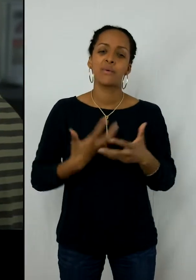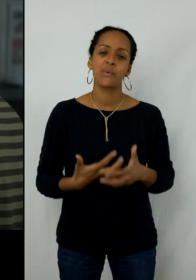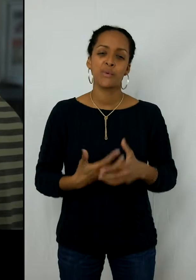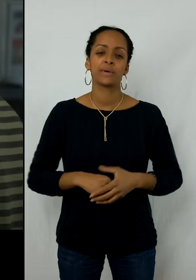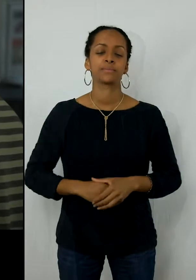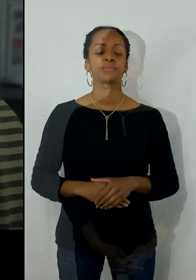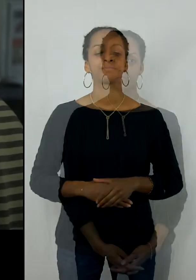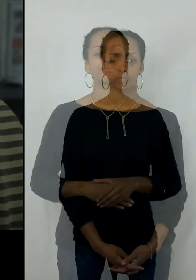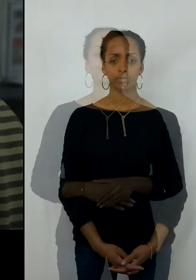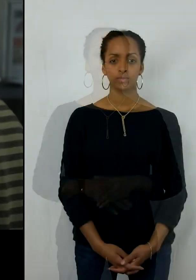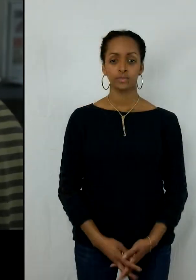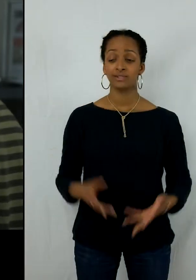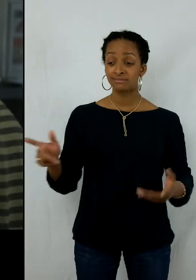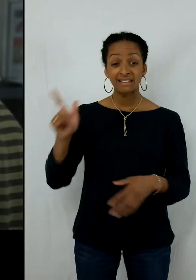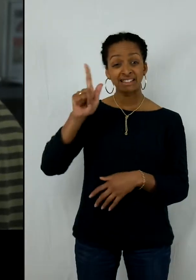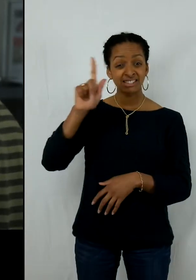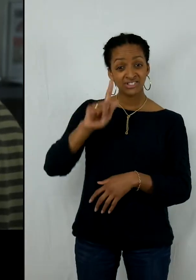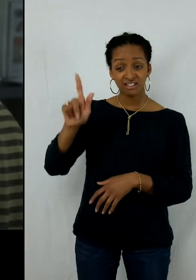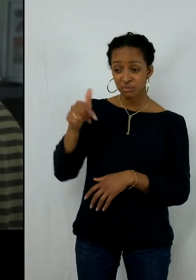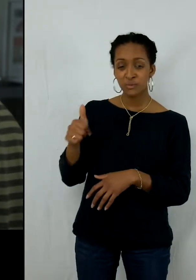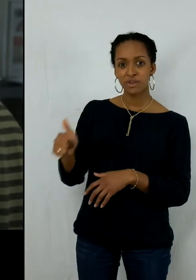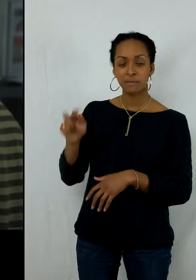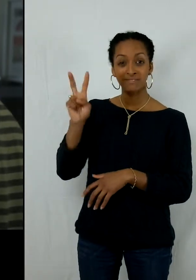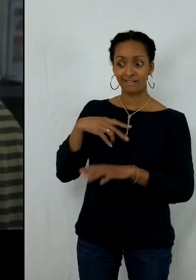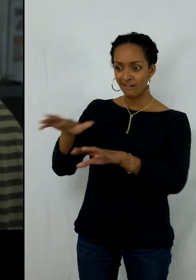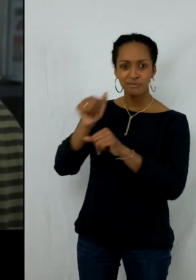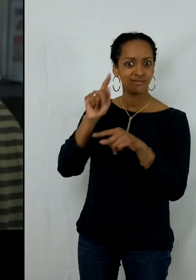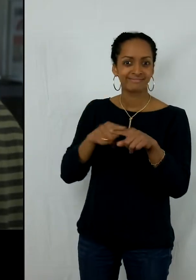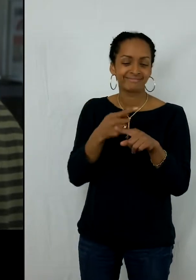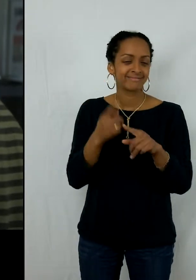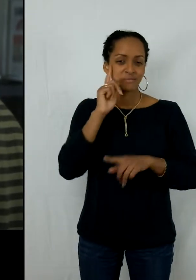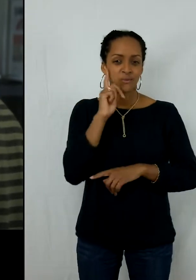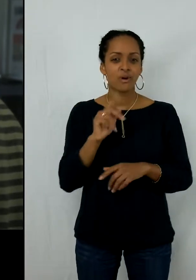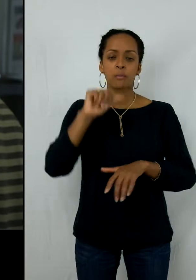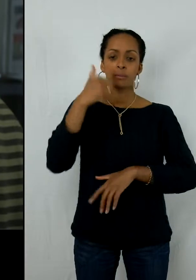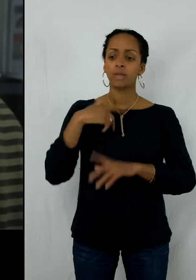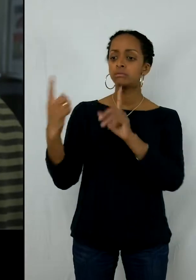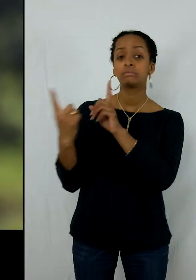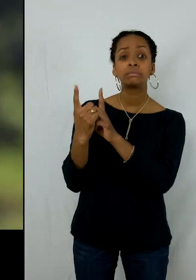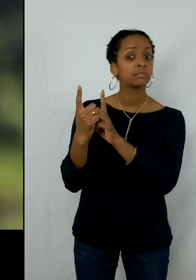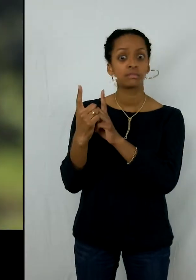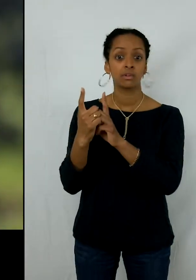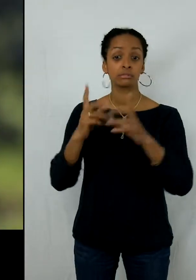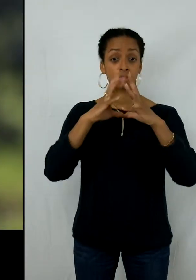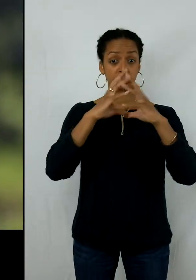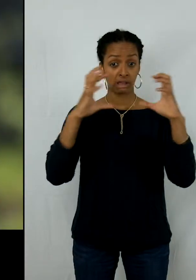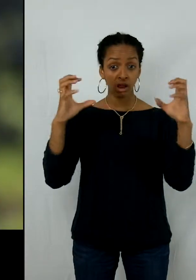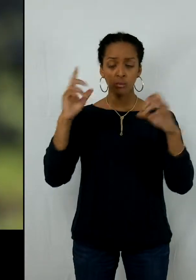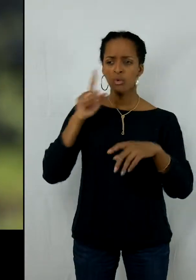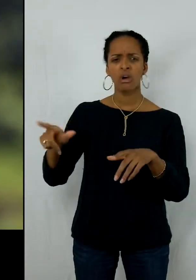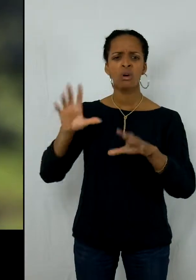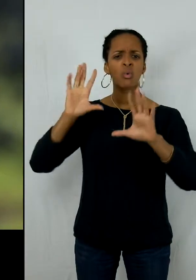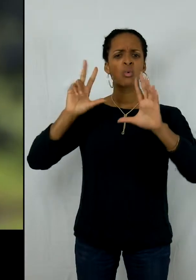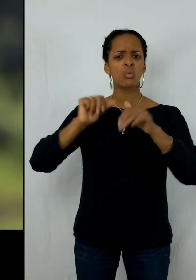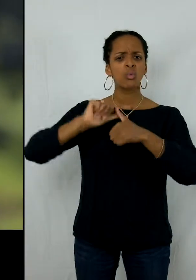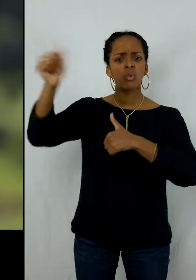Alors Giannito, c'est un drôle de recrutement. On l'a d'abord fait en entretien par Skype, parce qu'il était loin, il était en Franche-Comté. Et quand on lui a demandé, quand on